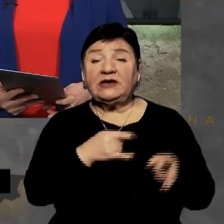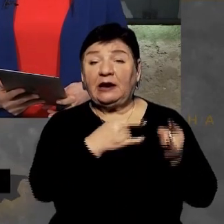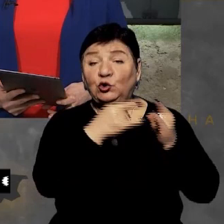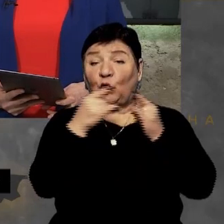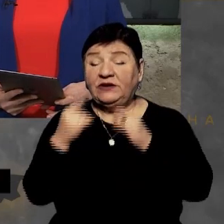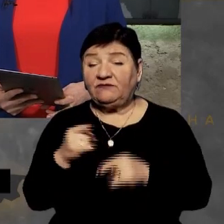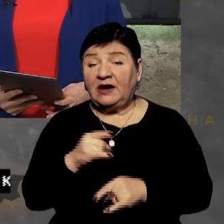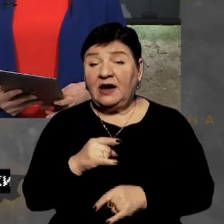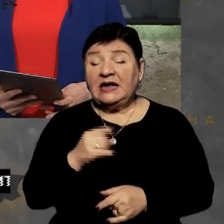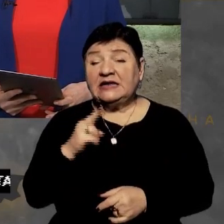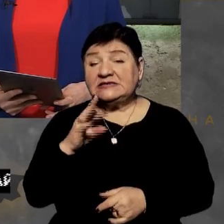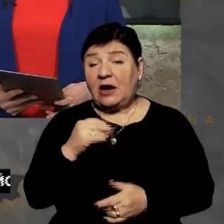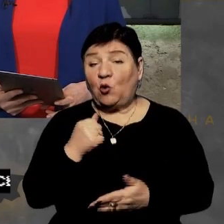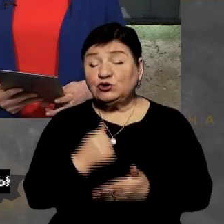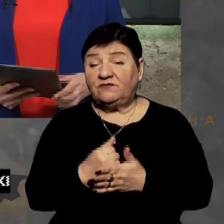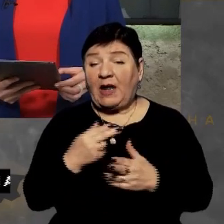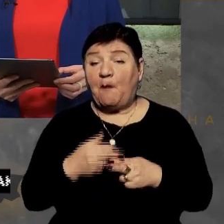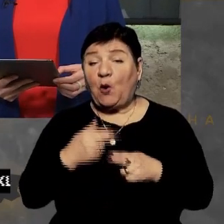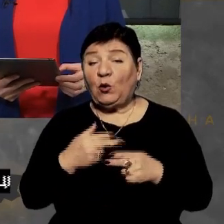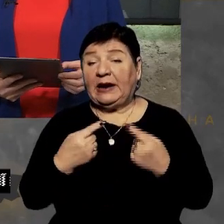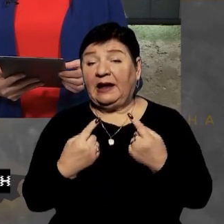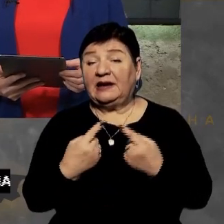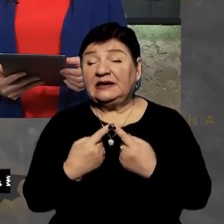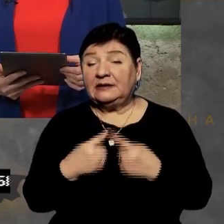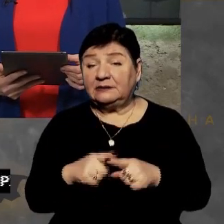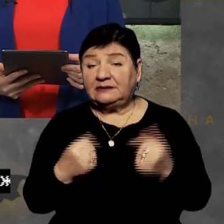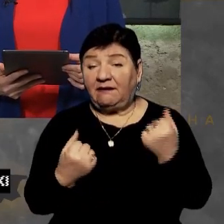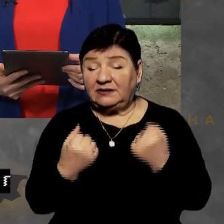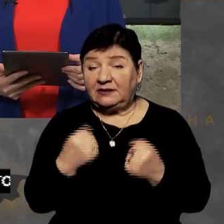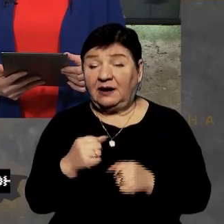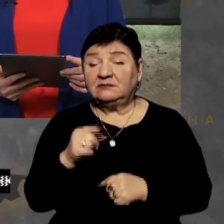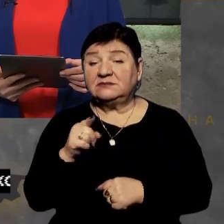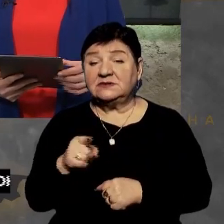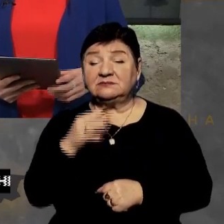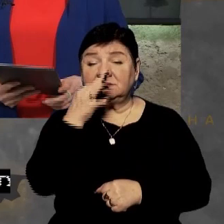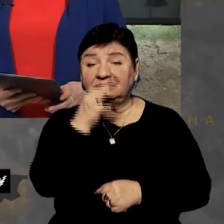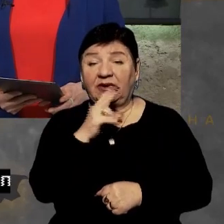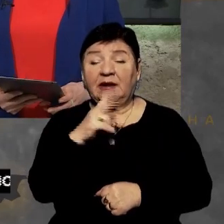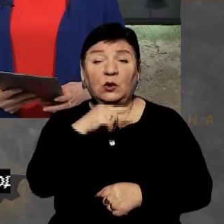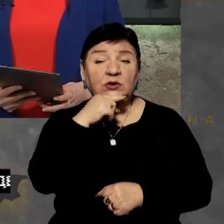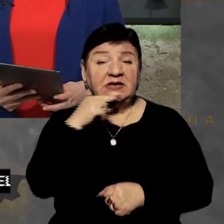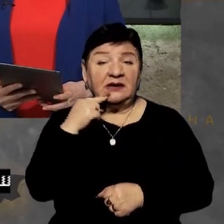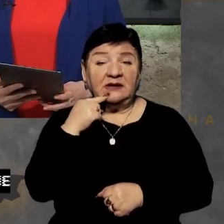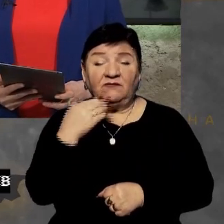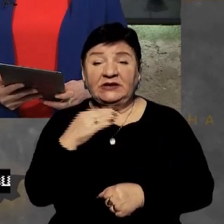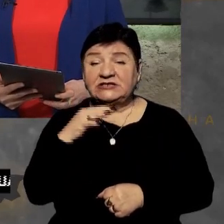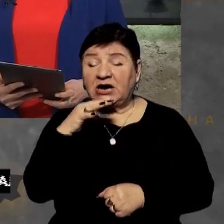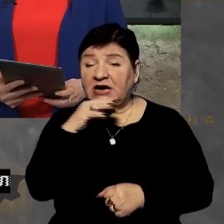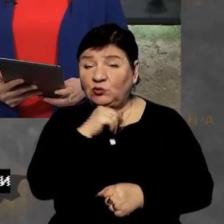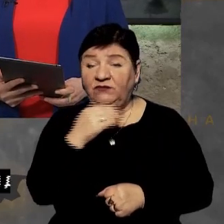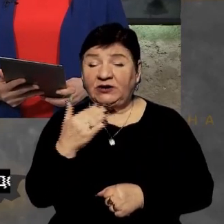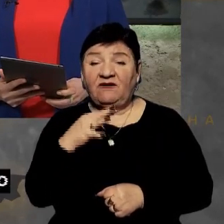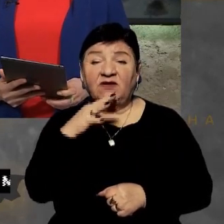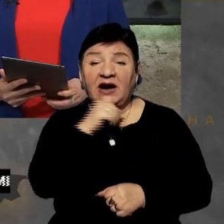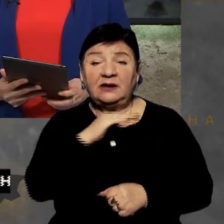Це основна бронетехніка під якою. і плюс вони, до речі, як завжди росіяни, вони ж все крадуть. Вони